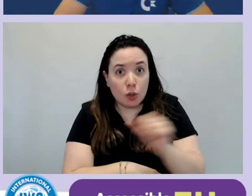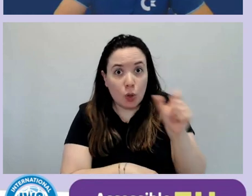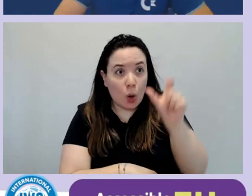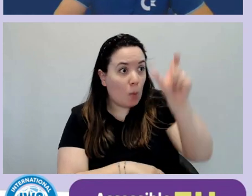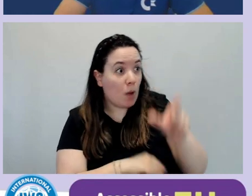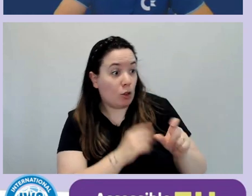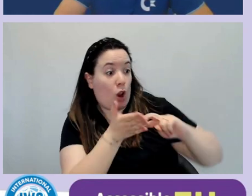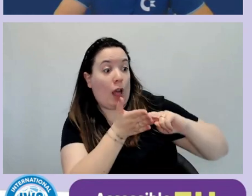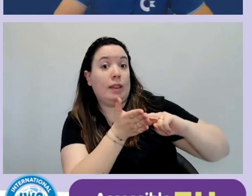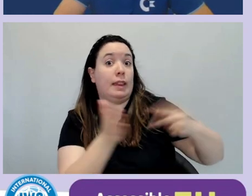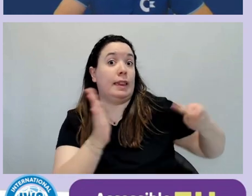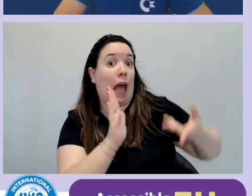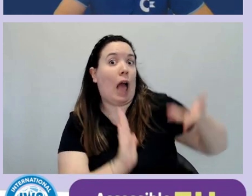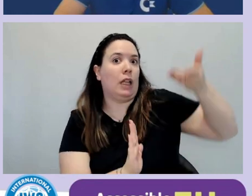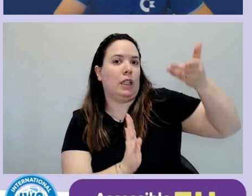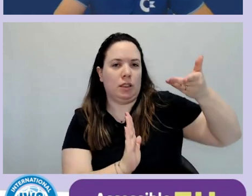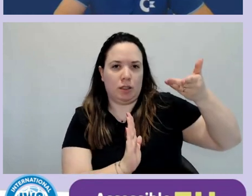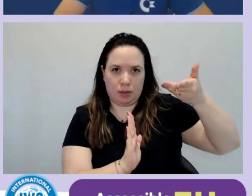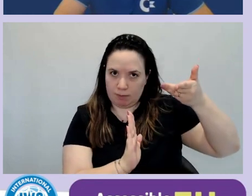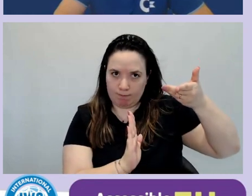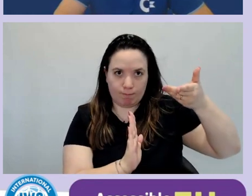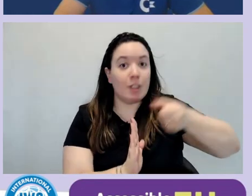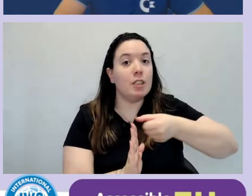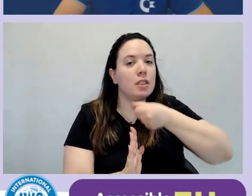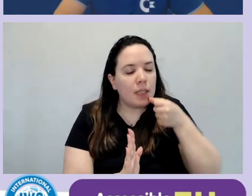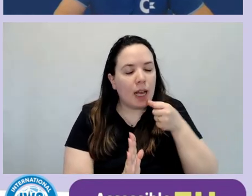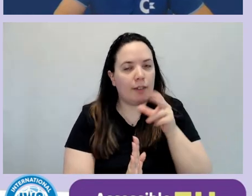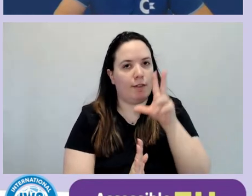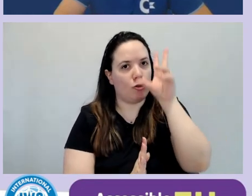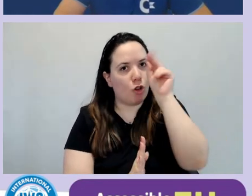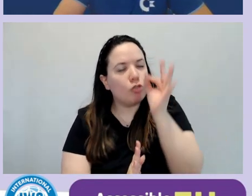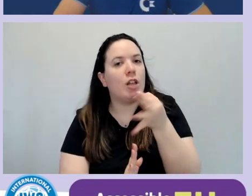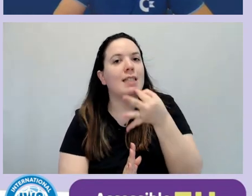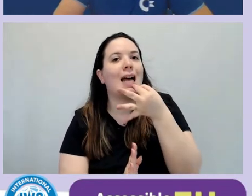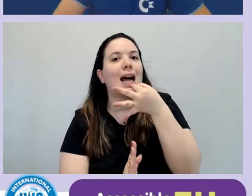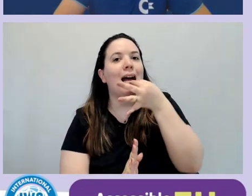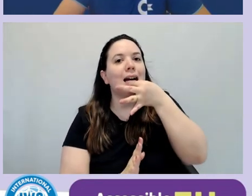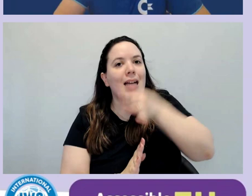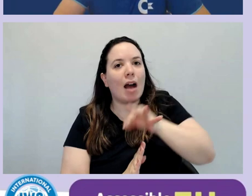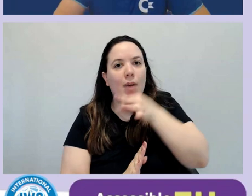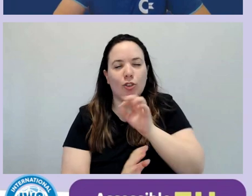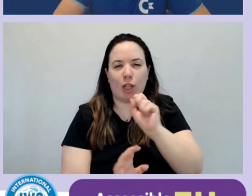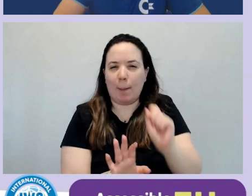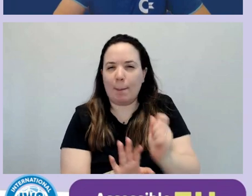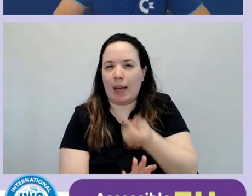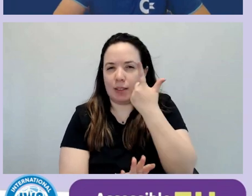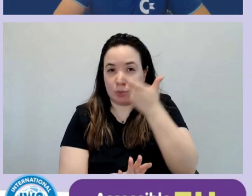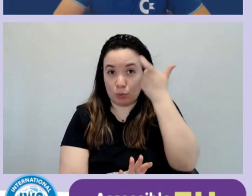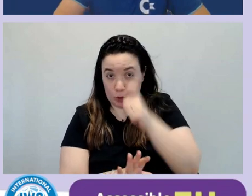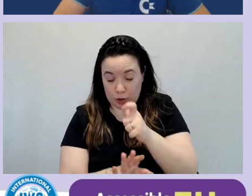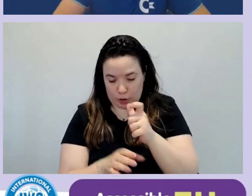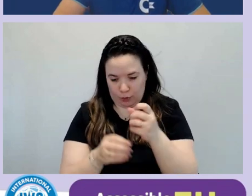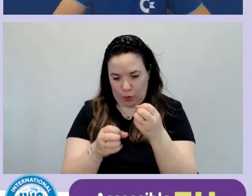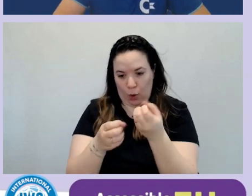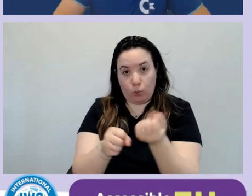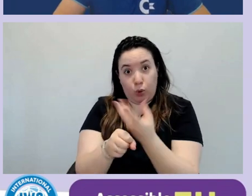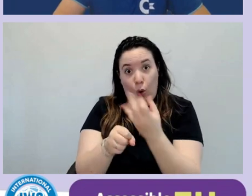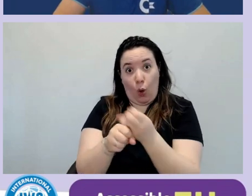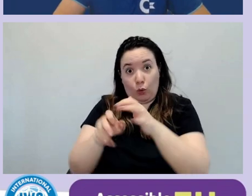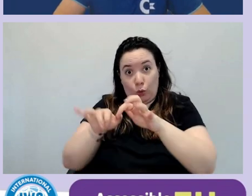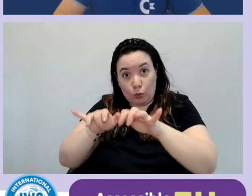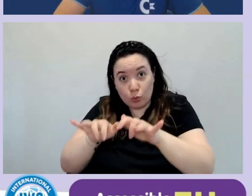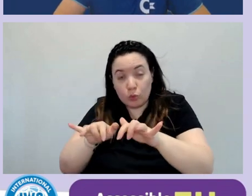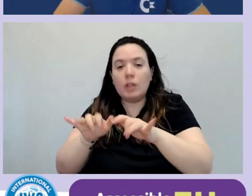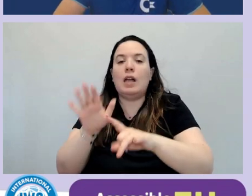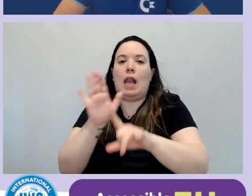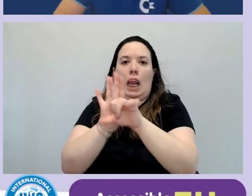tecnica, ma deve avere anche delle conoscenze e abilità particolari per garantire che ciò che viene prodotto conforme a norme tecniche